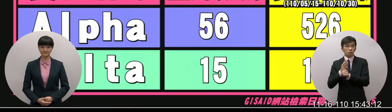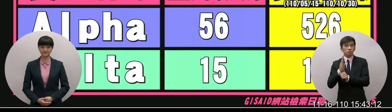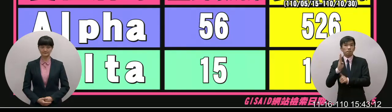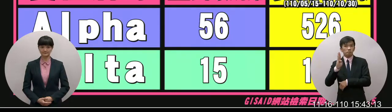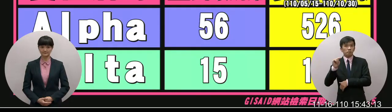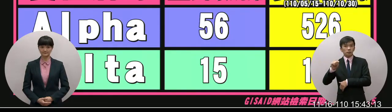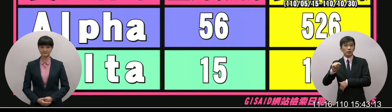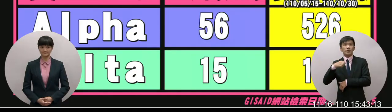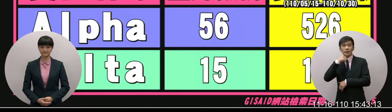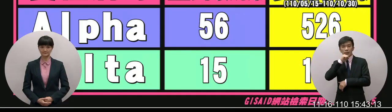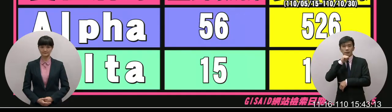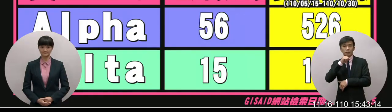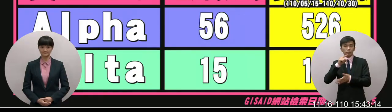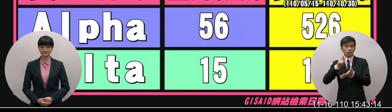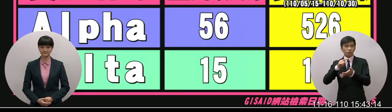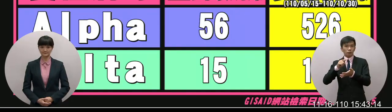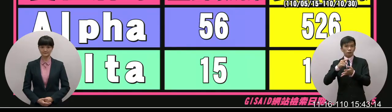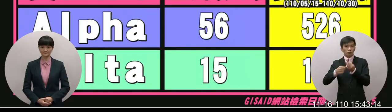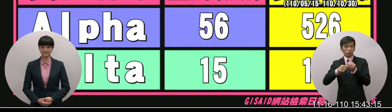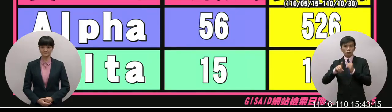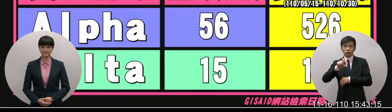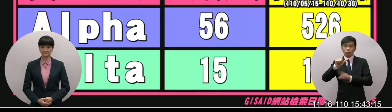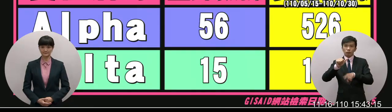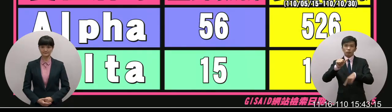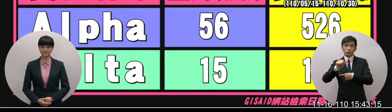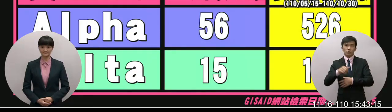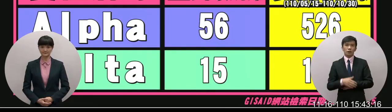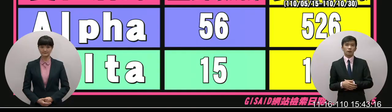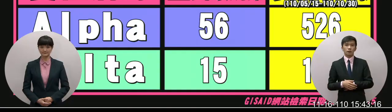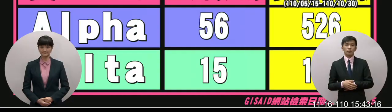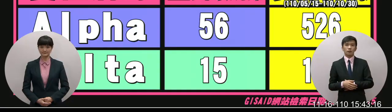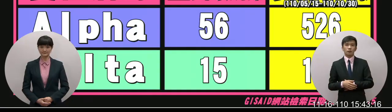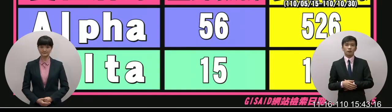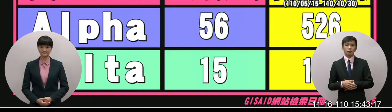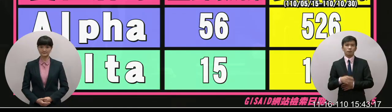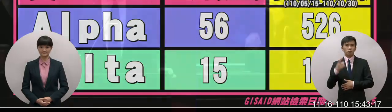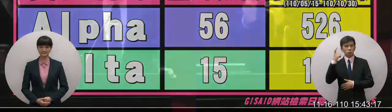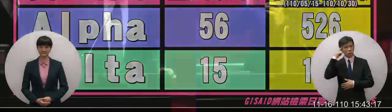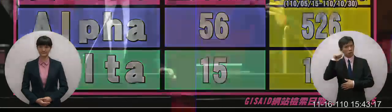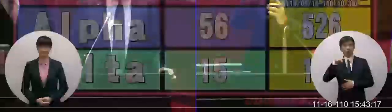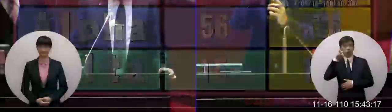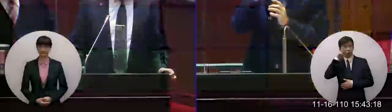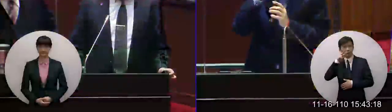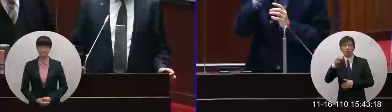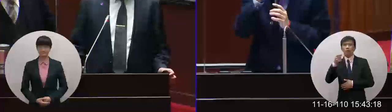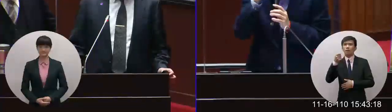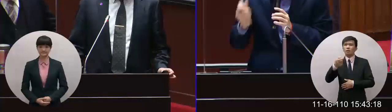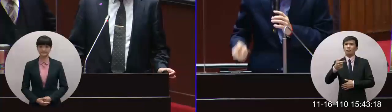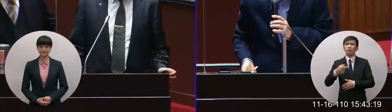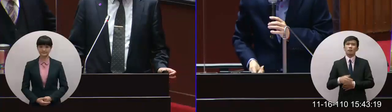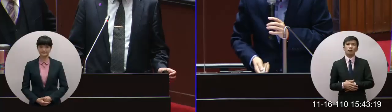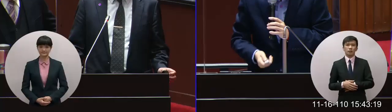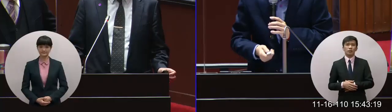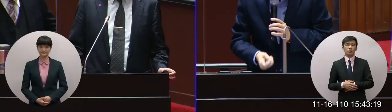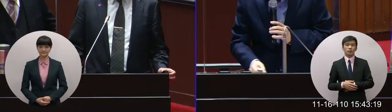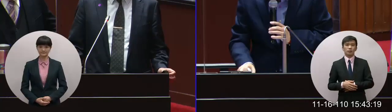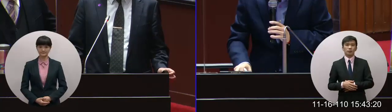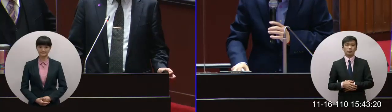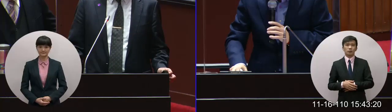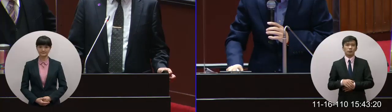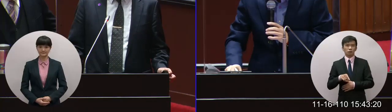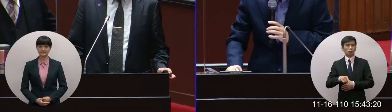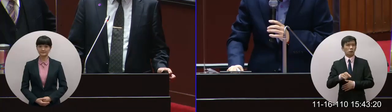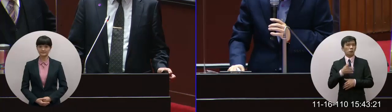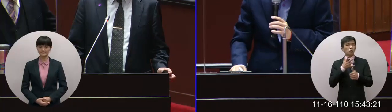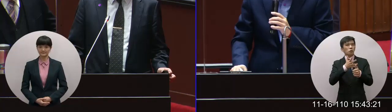1515例15例可是我跟我想不可能這麼少啊所以我也跟機關署要了資料你們